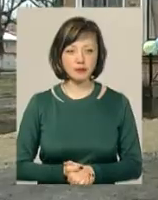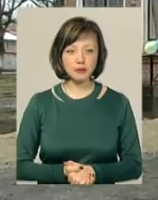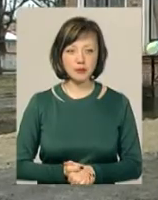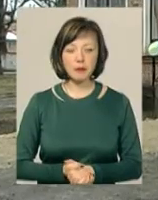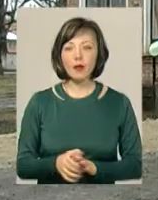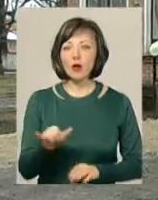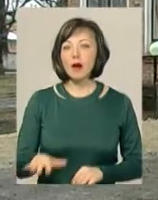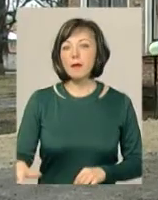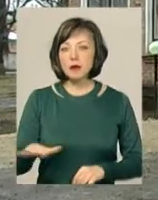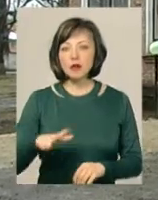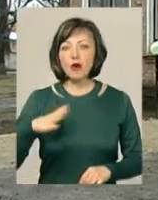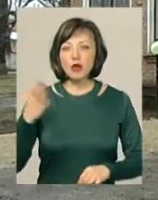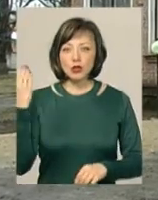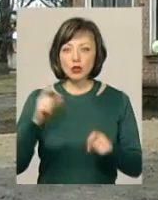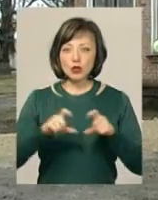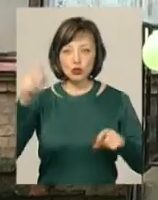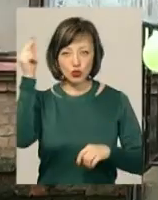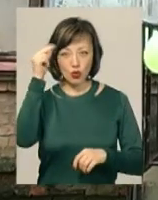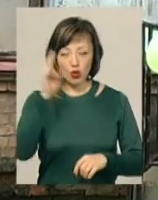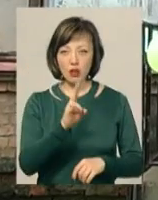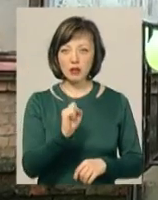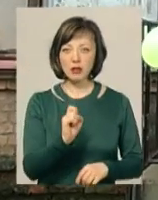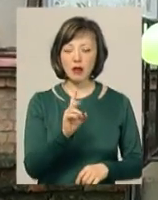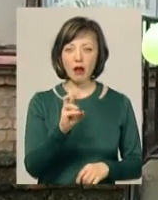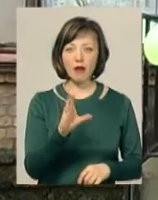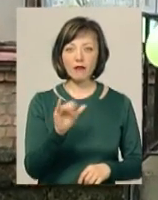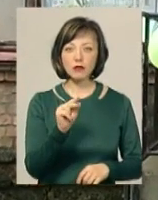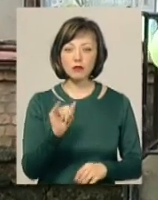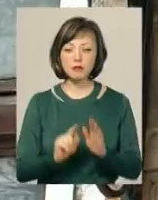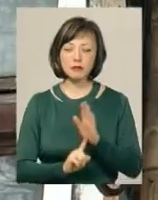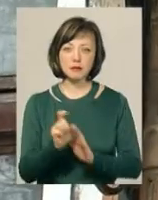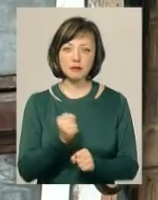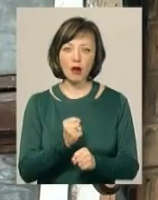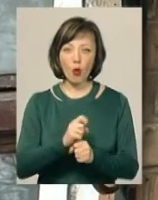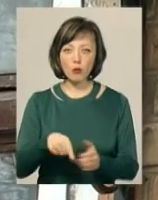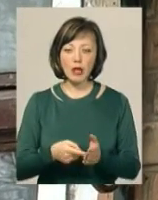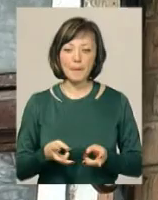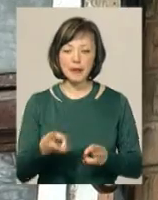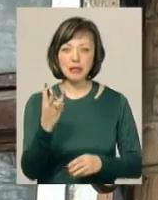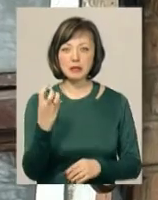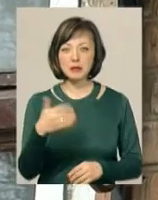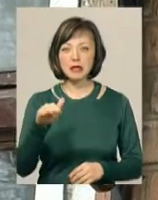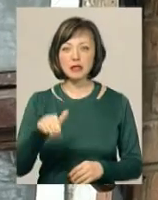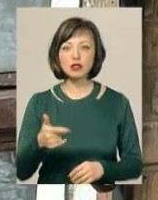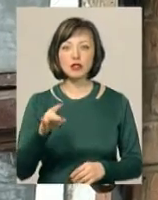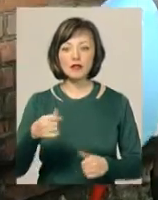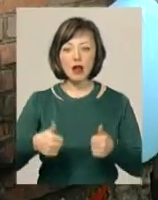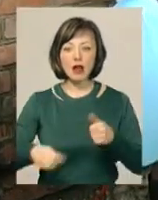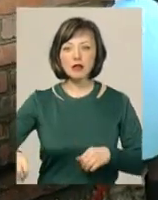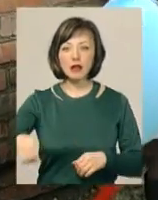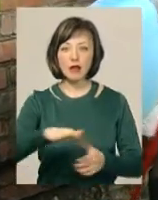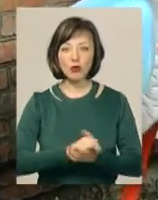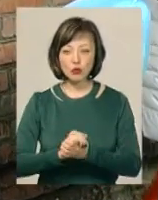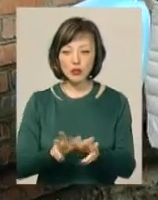У приміщенні колишньої школи в Наркевичах, котра 5 років стояло пусткою, запрацювала комунальна пекарня. 350 тисяч гривень гранту Європейського